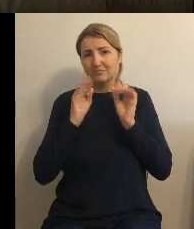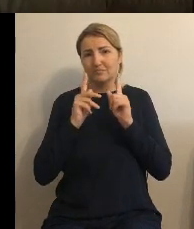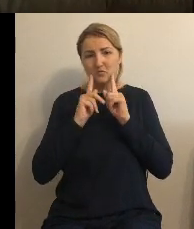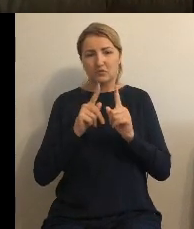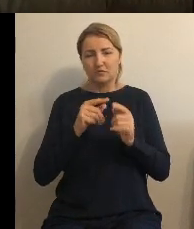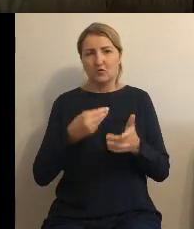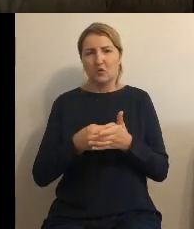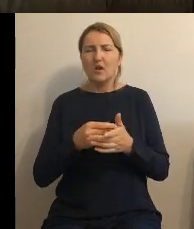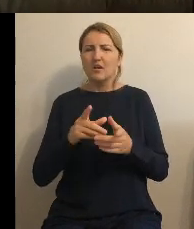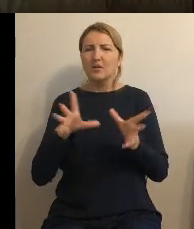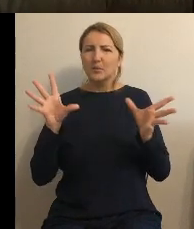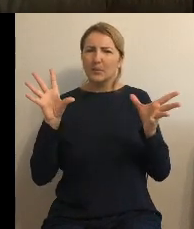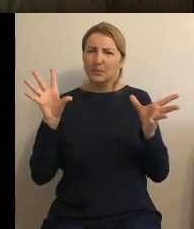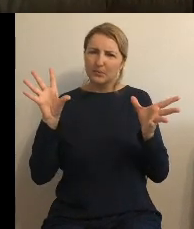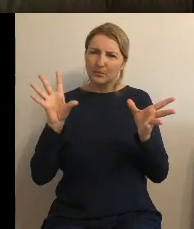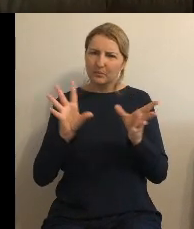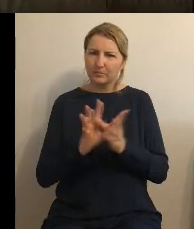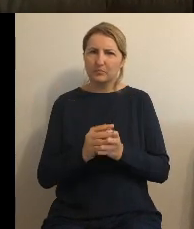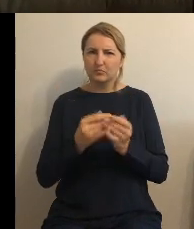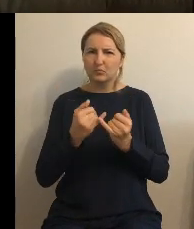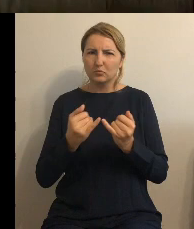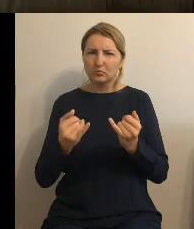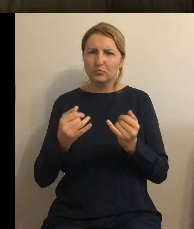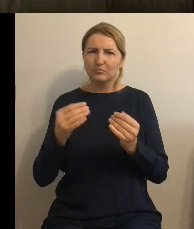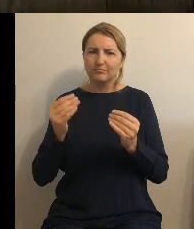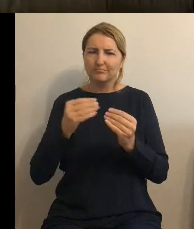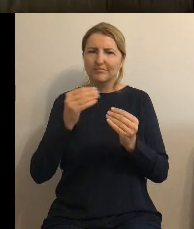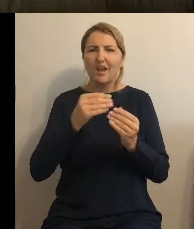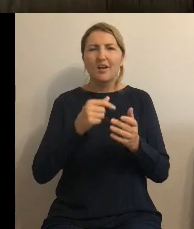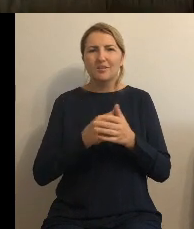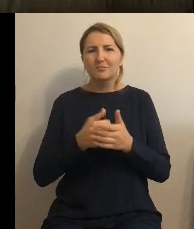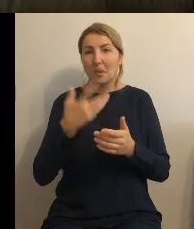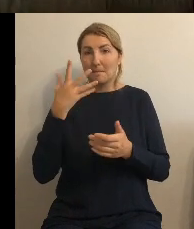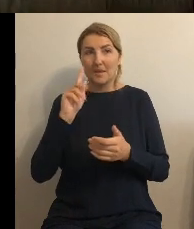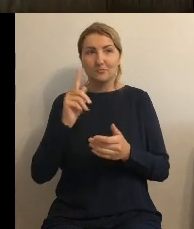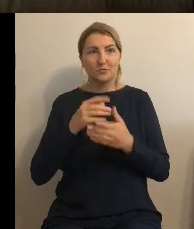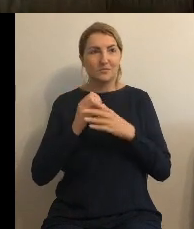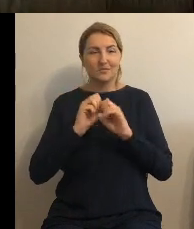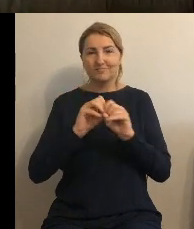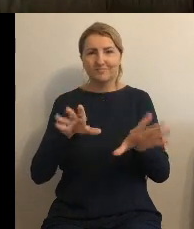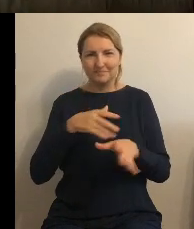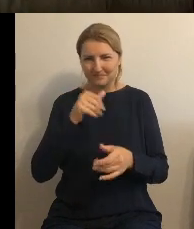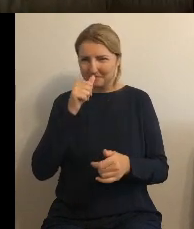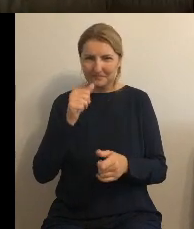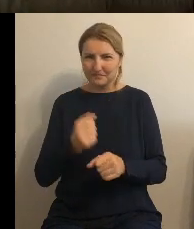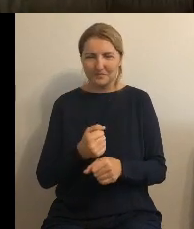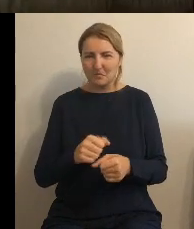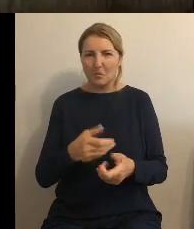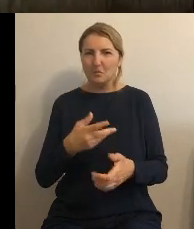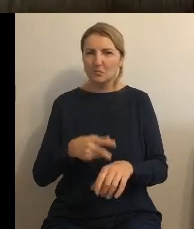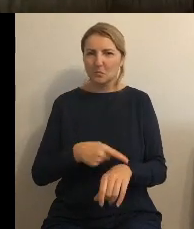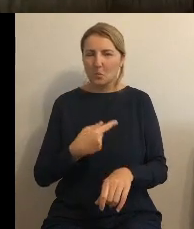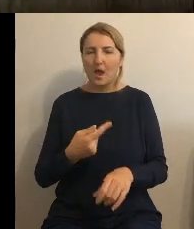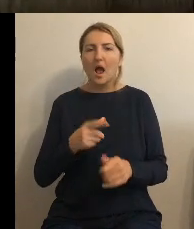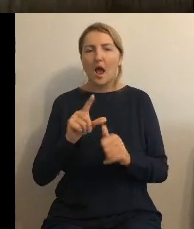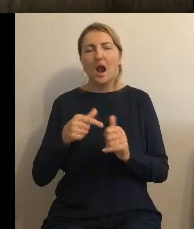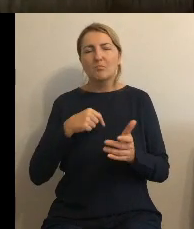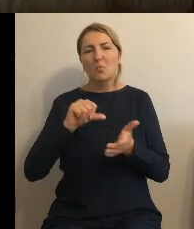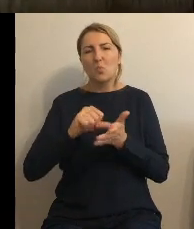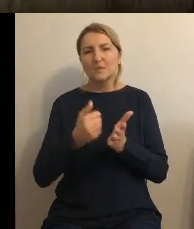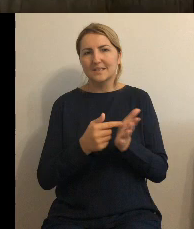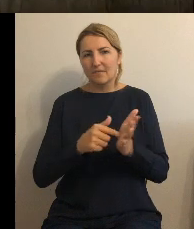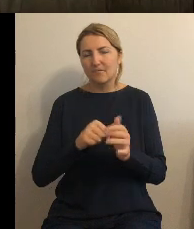czynników składa to jest bardzo trudno teraz w 5 minut wytłumaczyć w każdym bądź razie my jesteśmy ustawowo zobowiązani nie jesteśmy w stanie